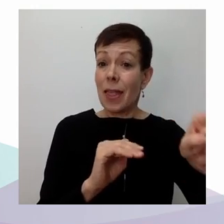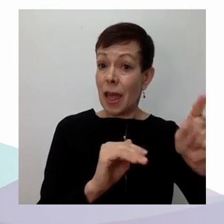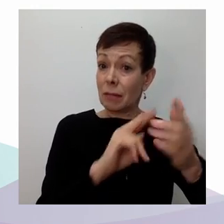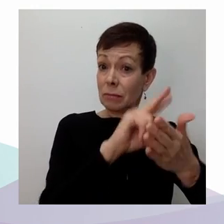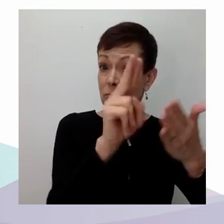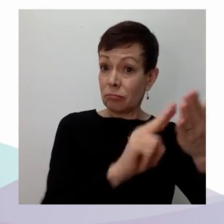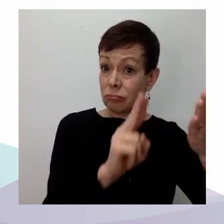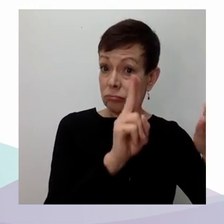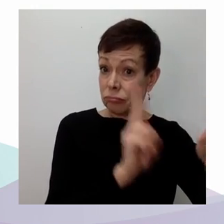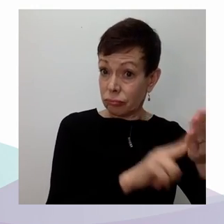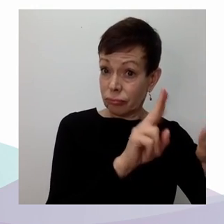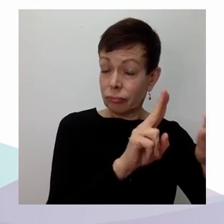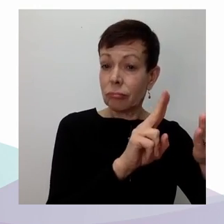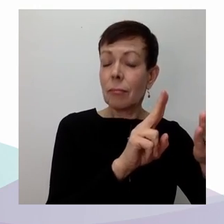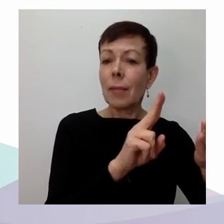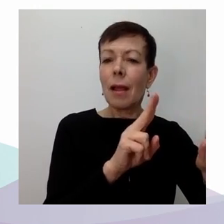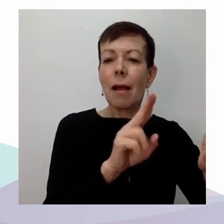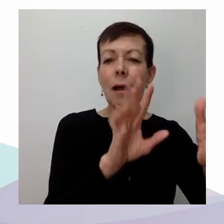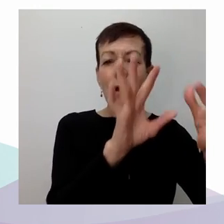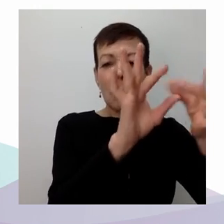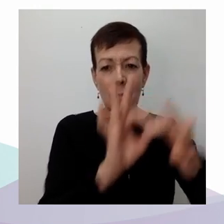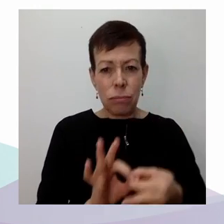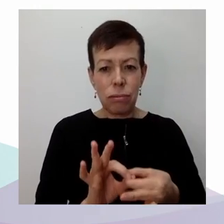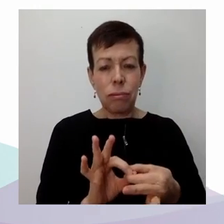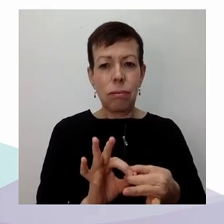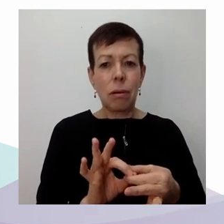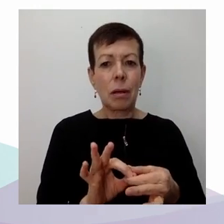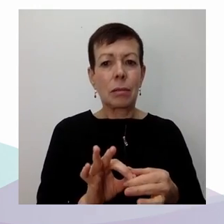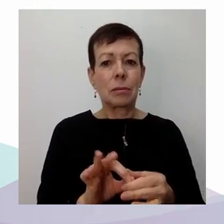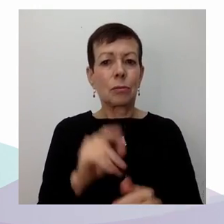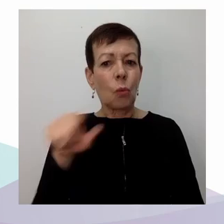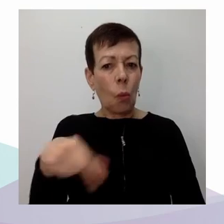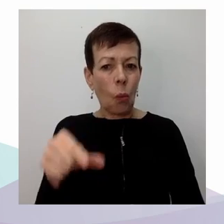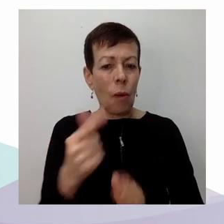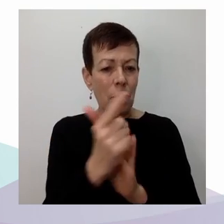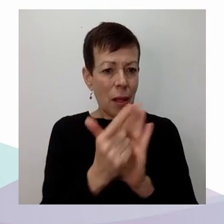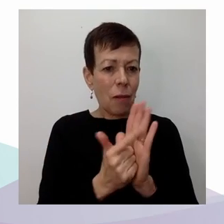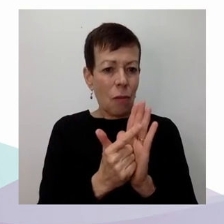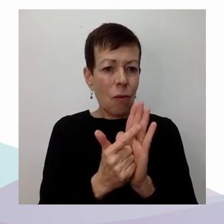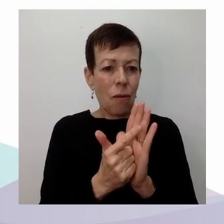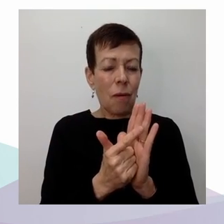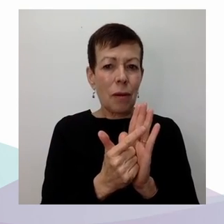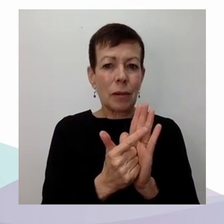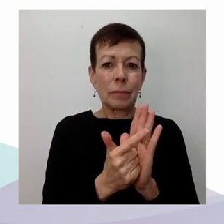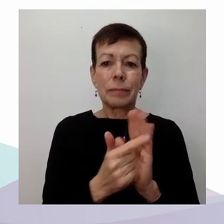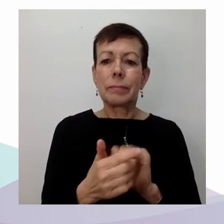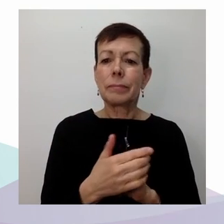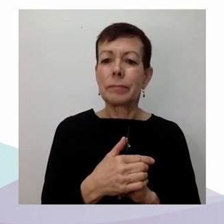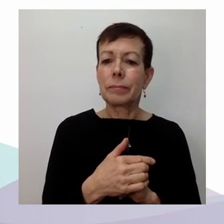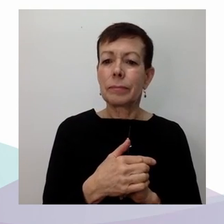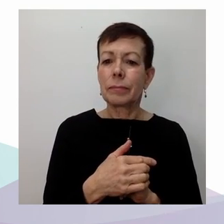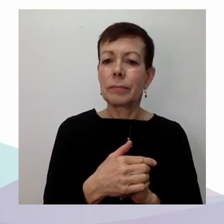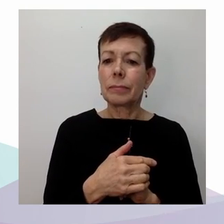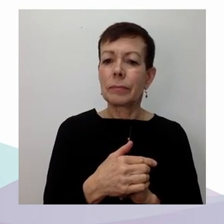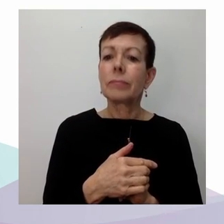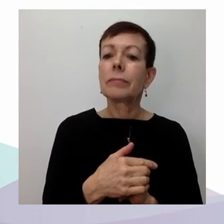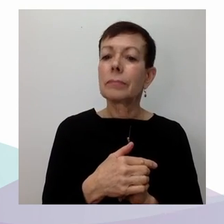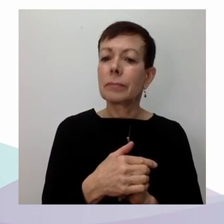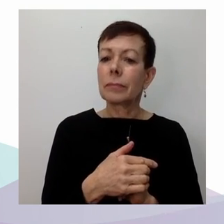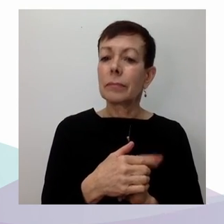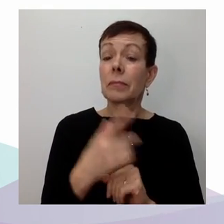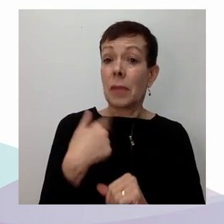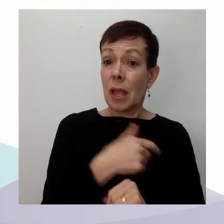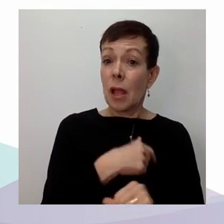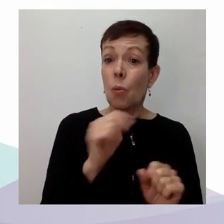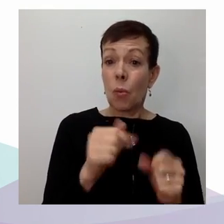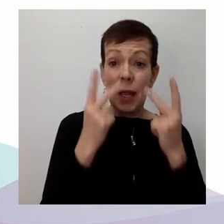comprendre le contenu normatif des droits économiques et sociaux, la méthodologie judiciaire à partir de laquelle on